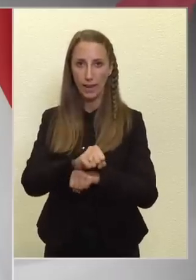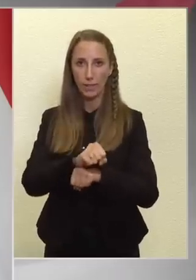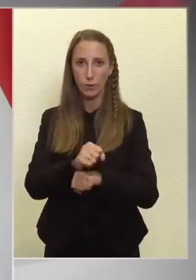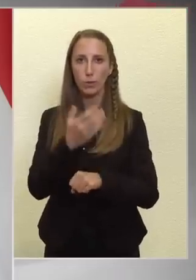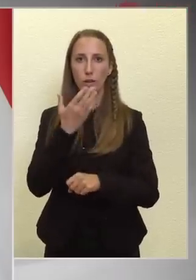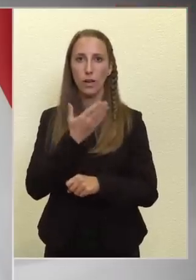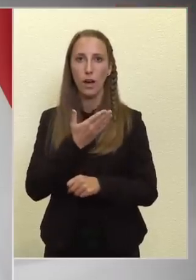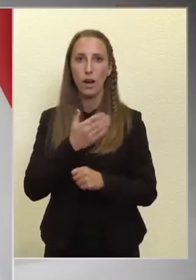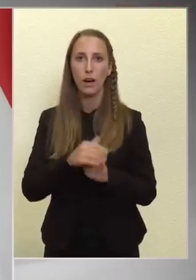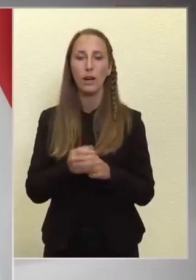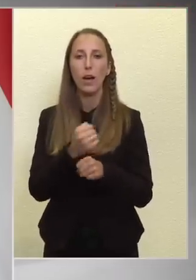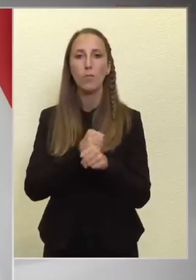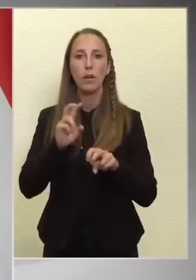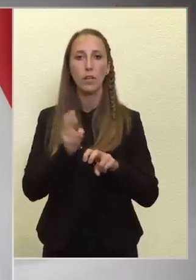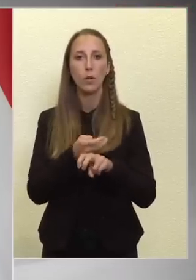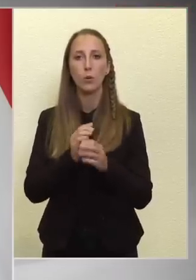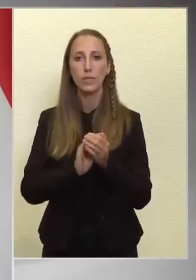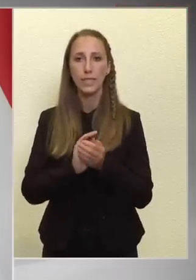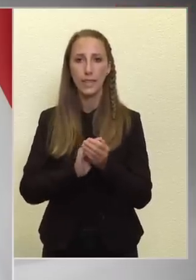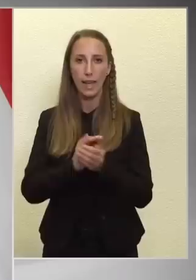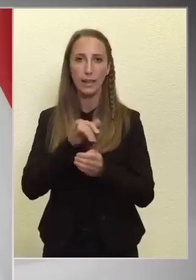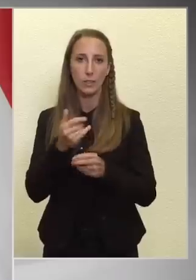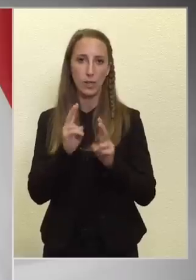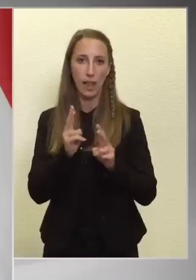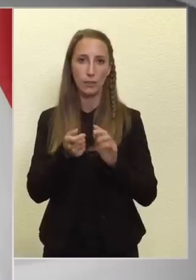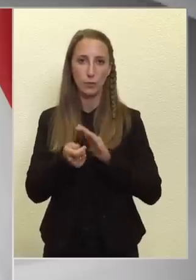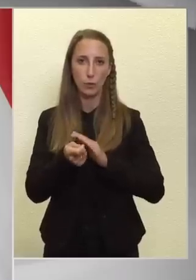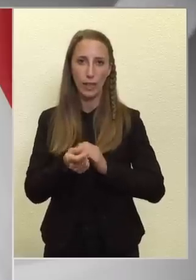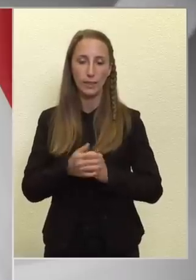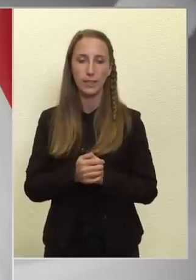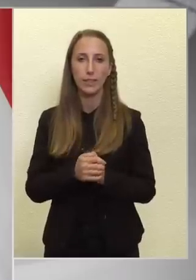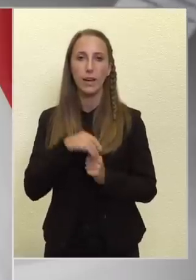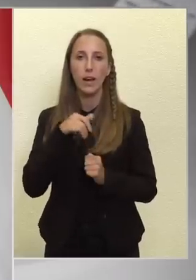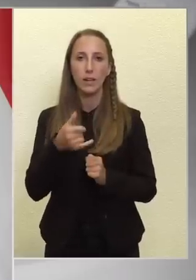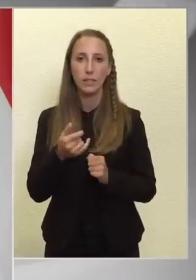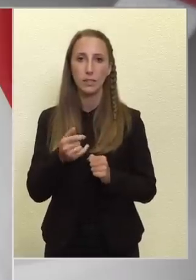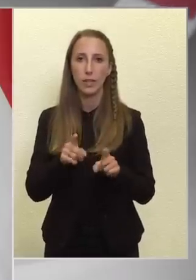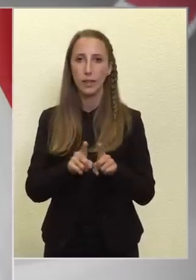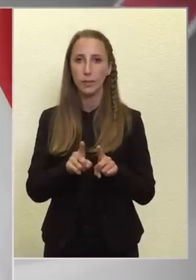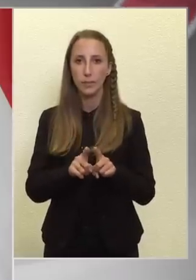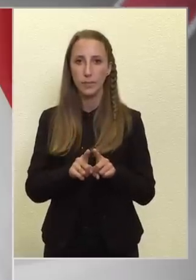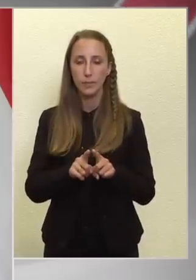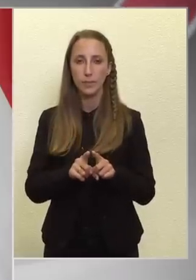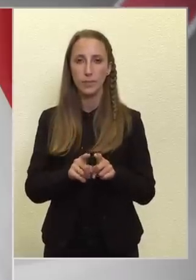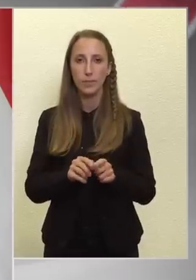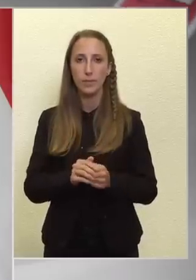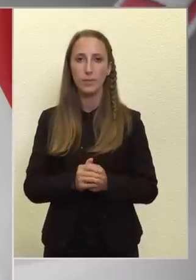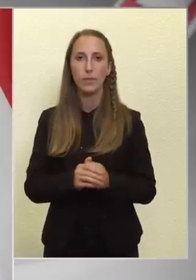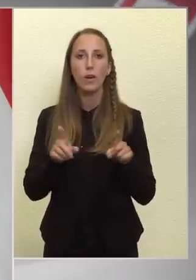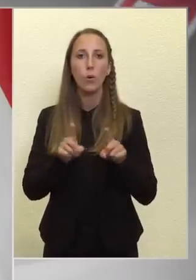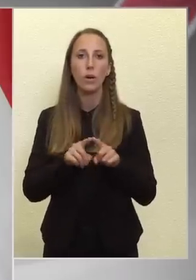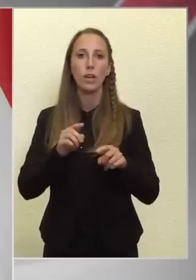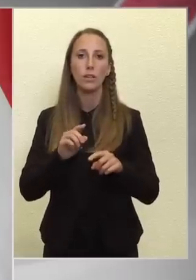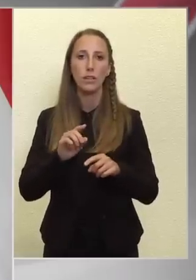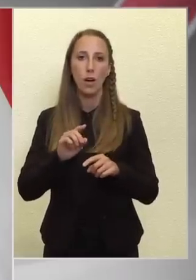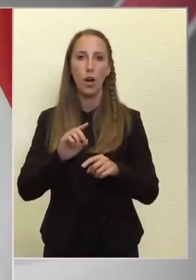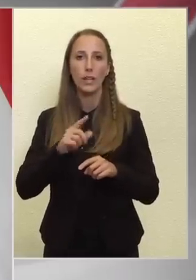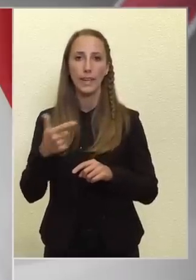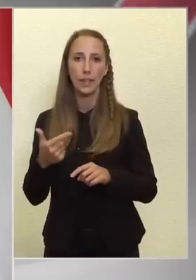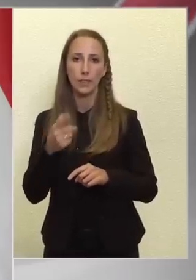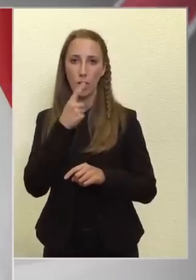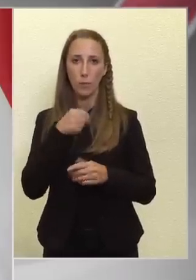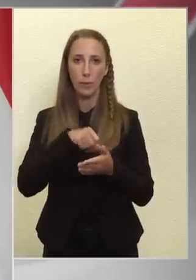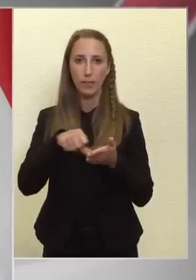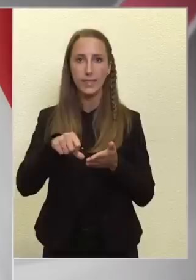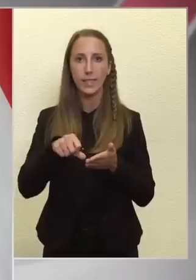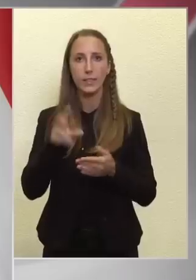hogyha barnakőszénnel is lehet fűteni, és az is egy olyan alternatívan megfizethető,